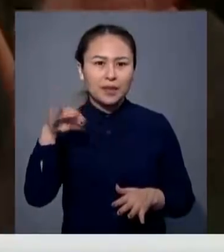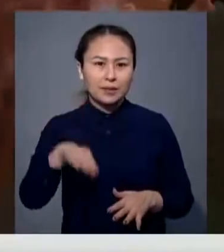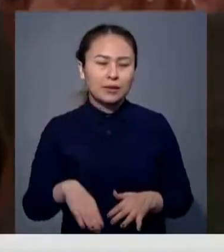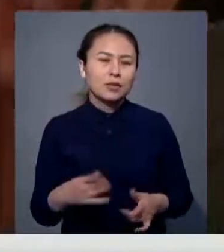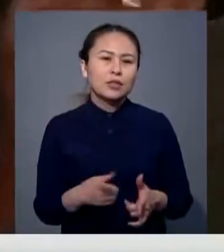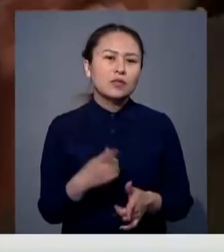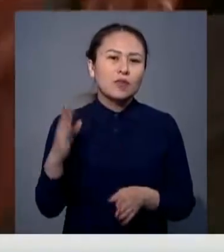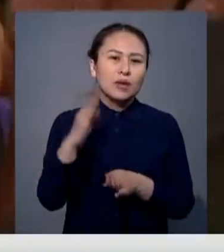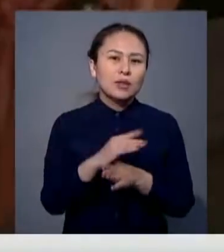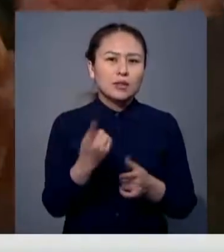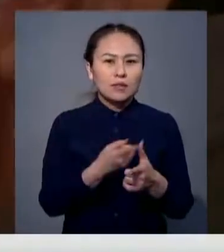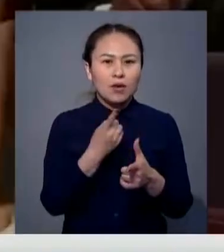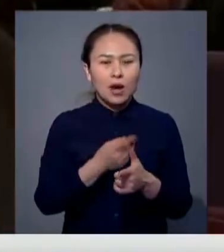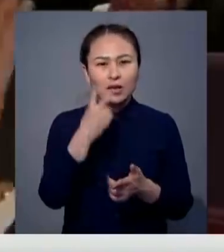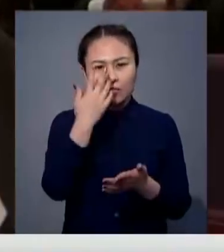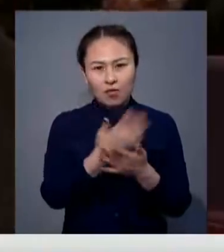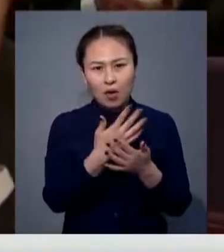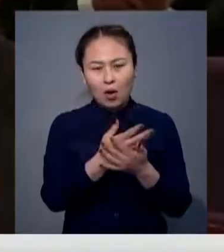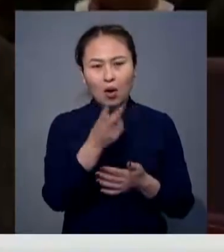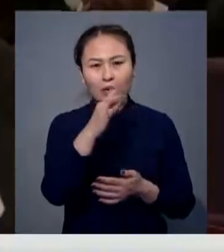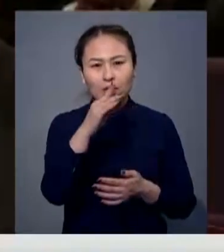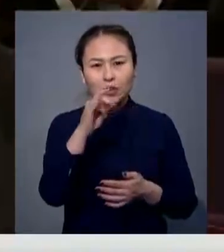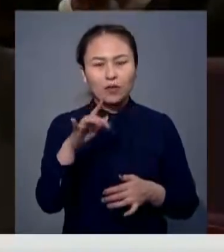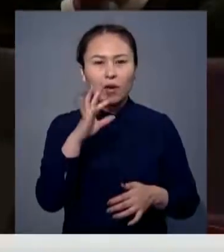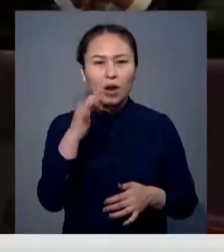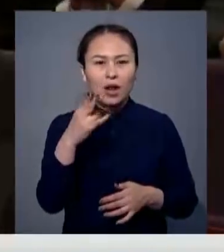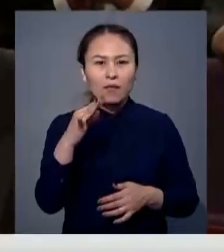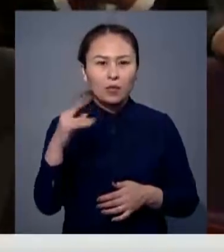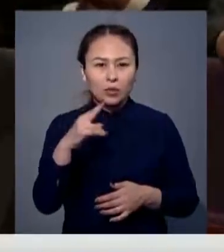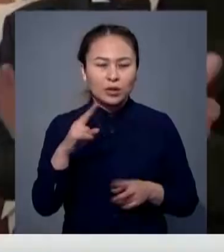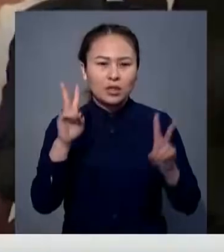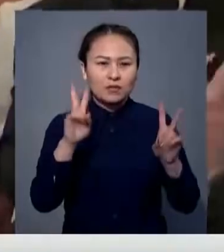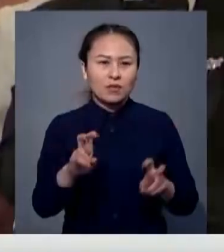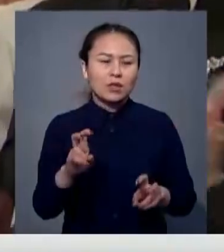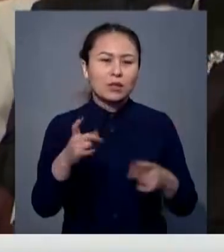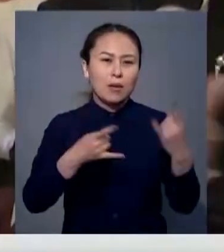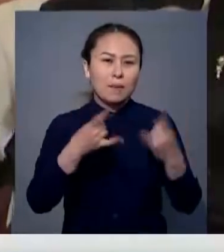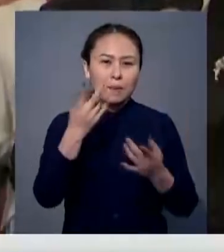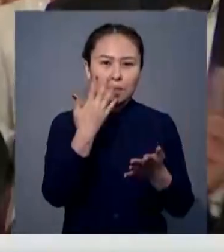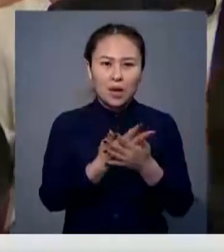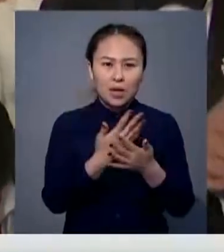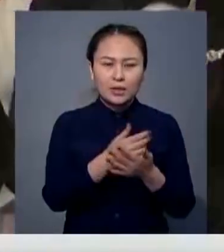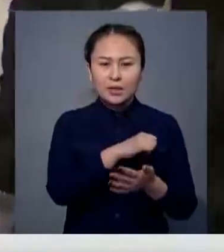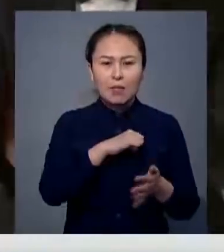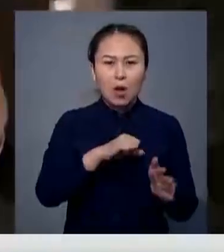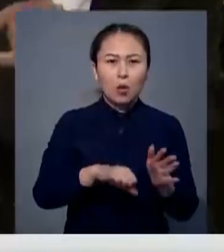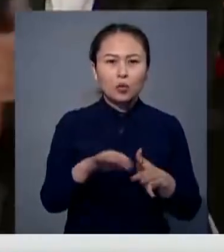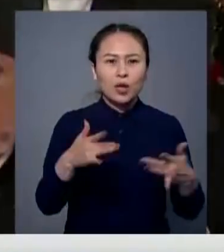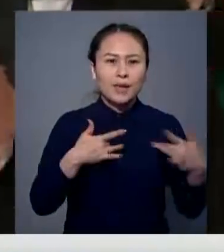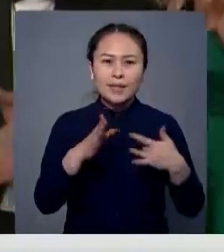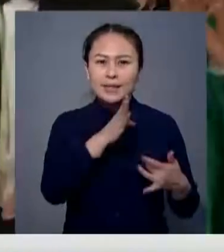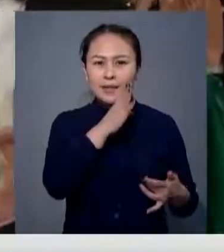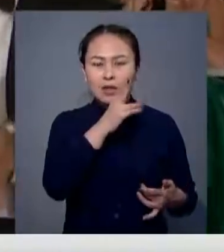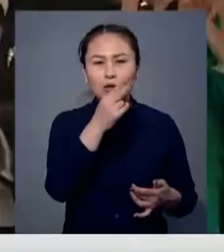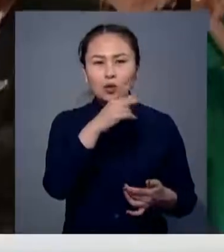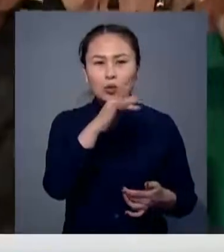Киноакадемиктер Квентин Тарантинаның Аднаждев Голливуди картинасындағы ең бегін жоғары бағылады. Ал үздік актриса номинациясында